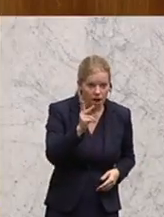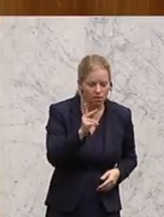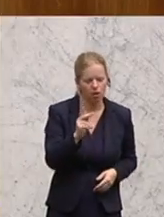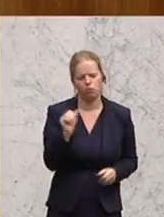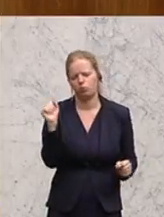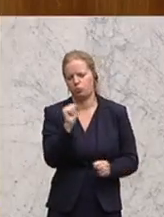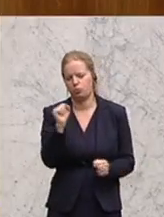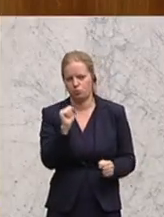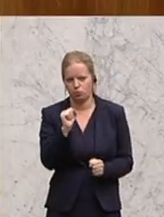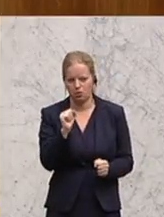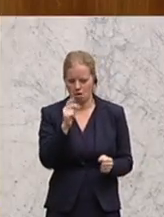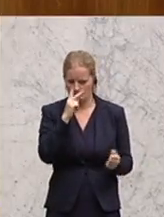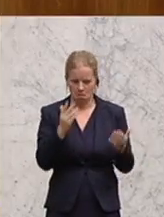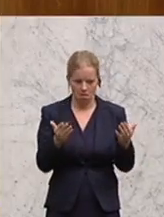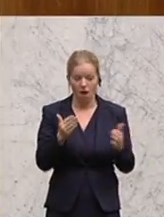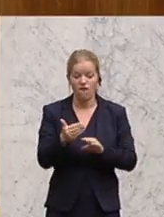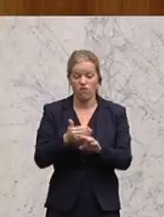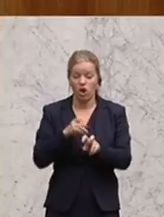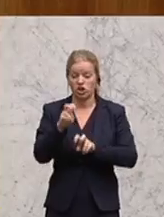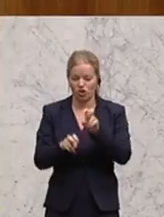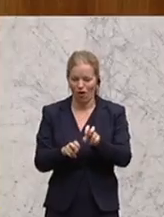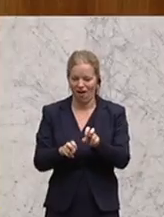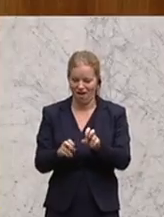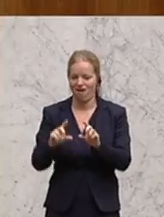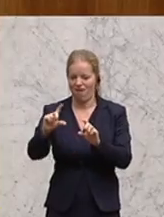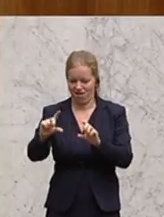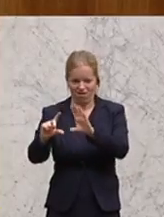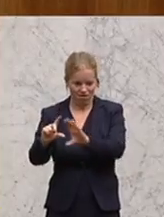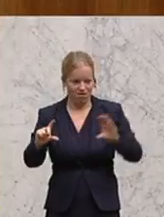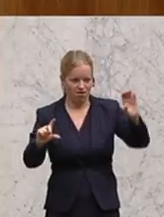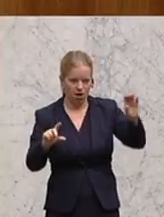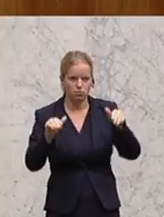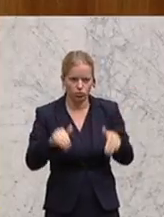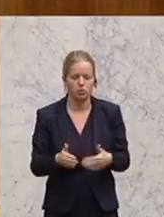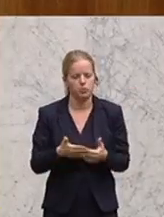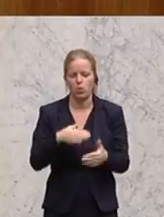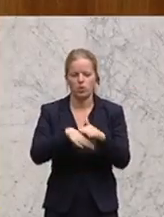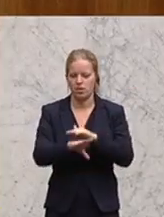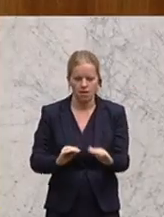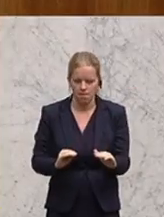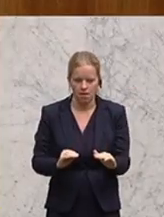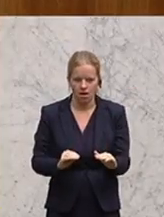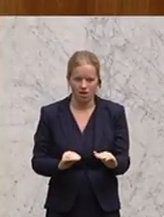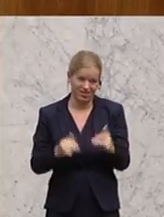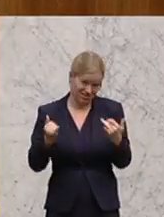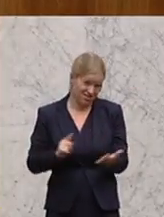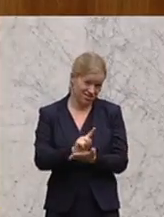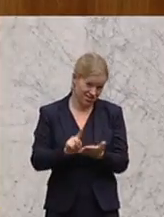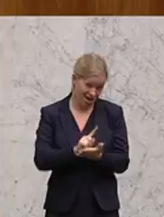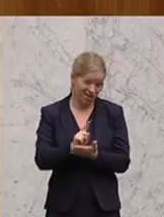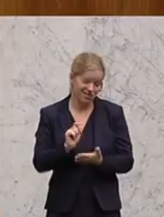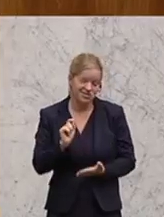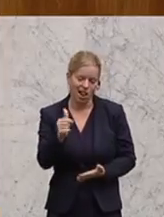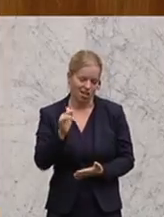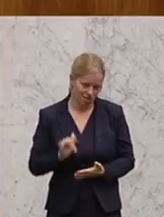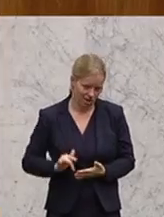Höhe sich vom Wert der Vorsteuern bemisst. Wenn also ein Unternehmer, was in Zeiten wie diesen ohnehin immer seltener